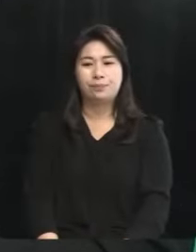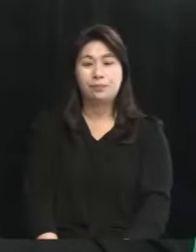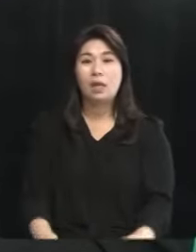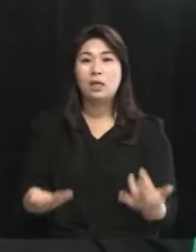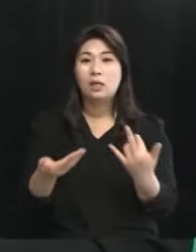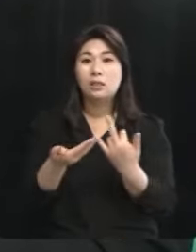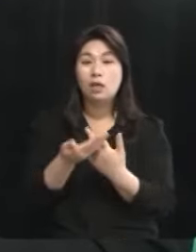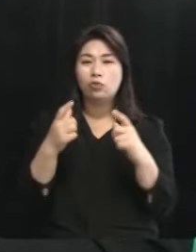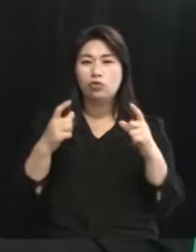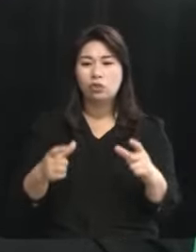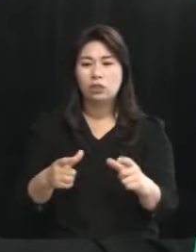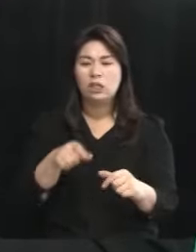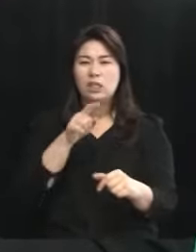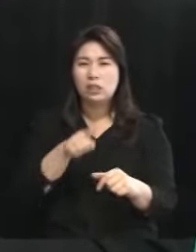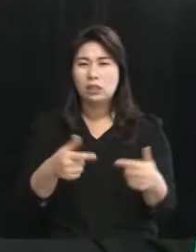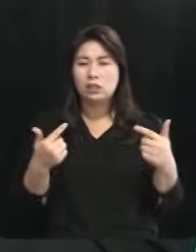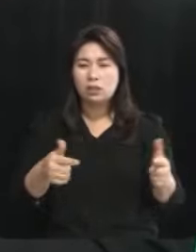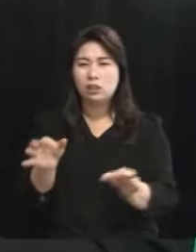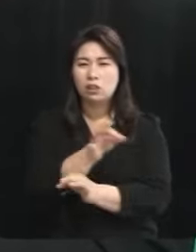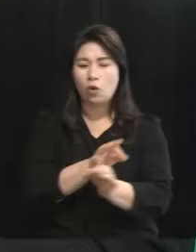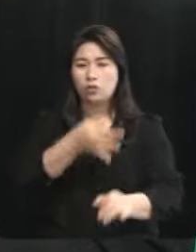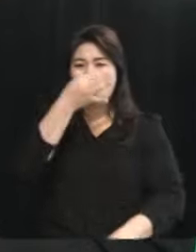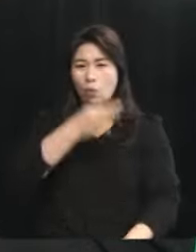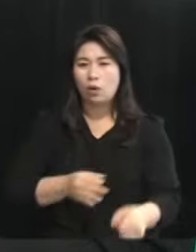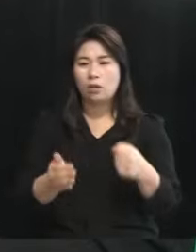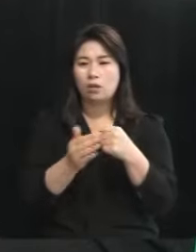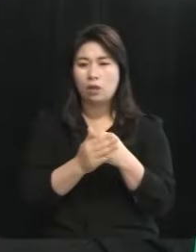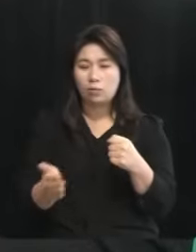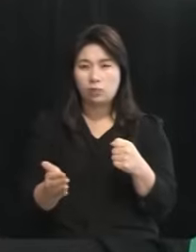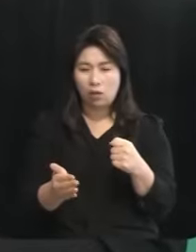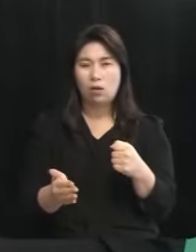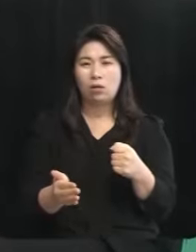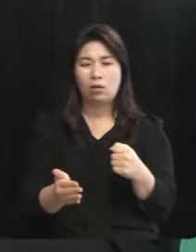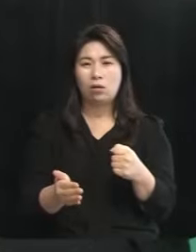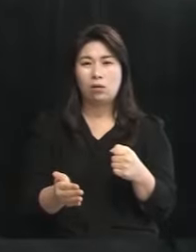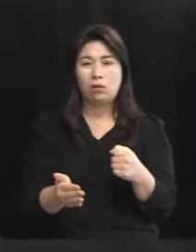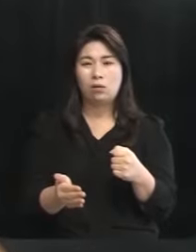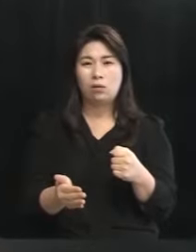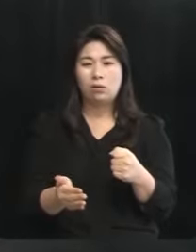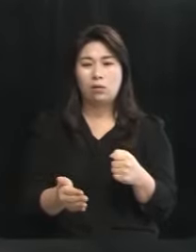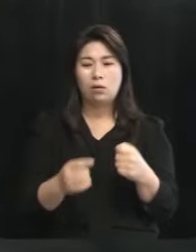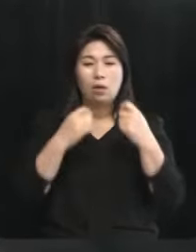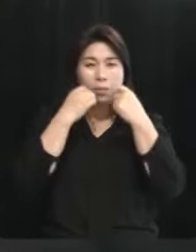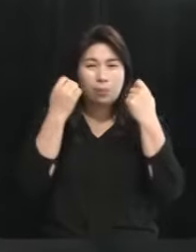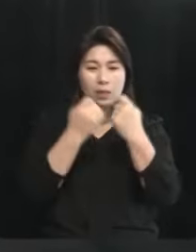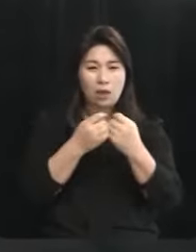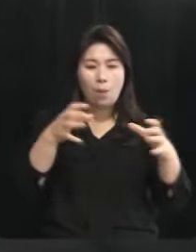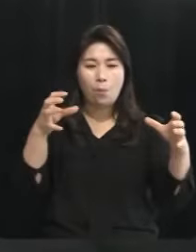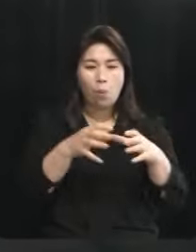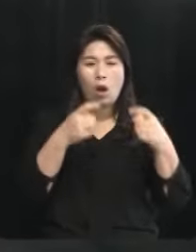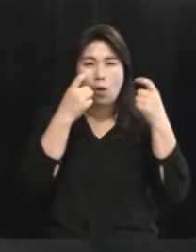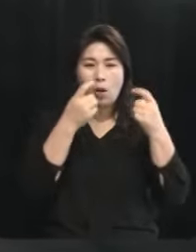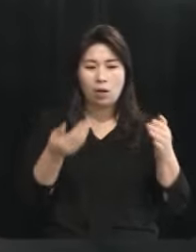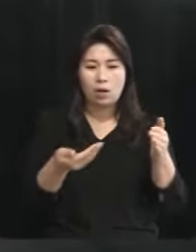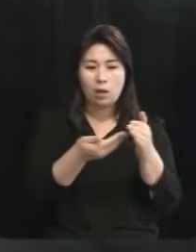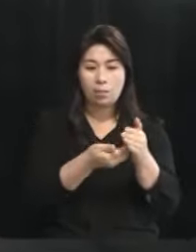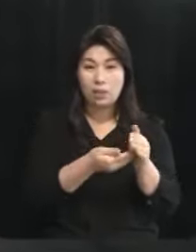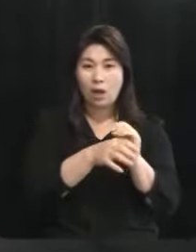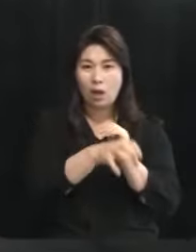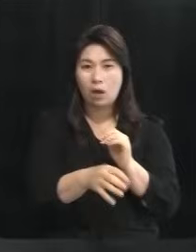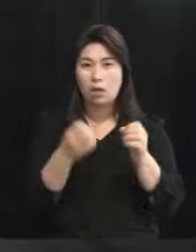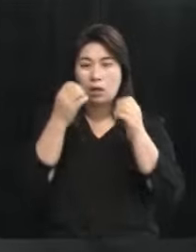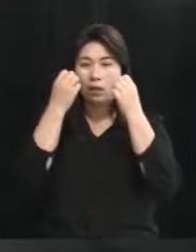있습니다 제주는 늘 이런 경제적 효과로 호도당해왔던 지역입니다 민간 복합형 관광미향 그리고